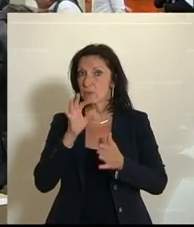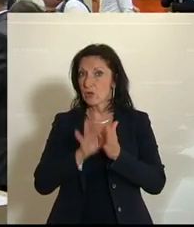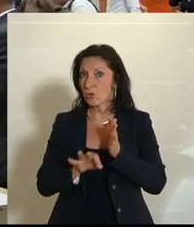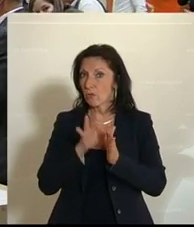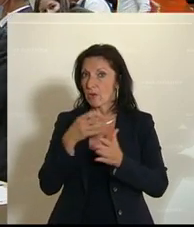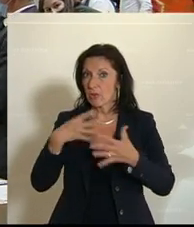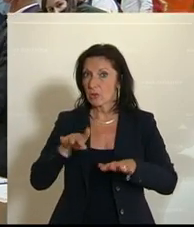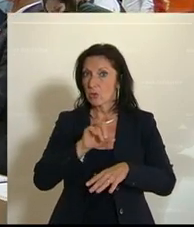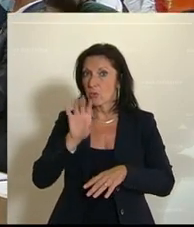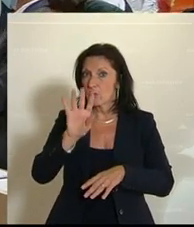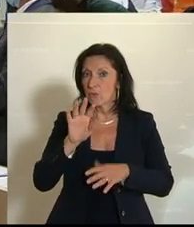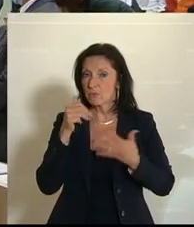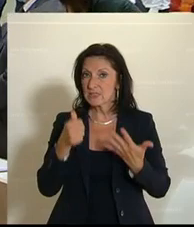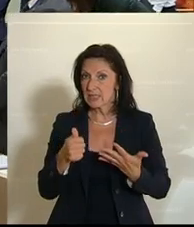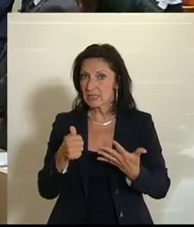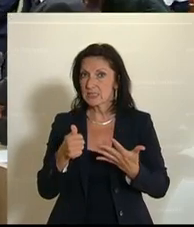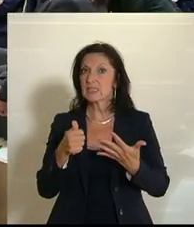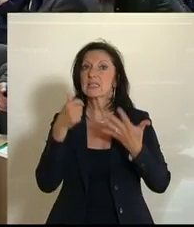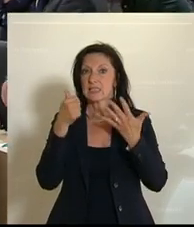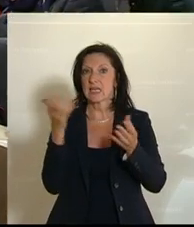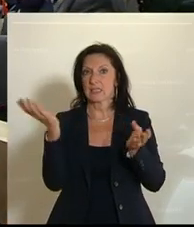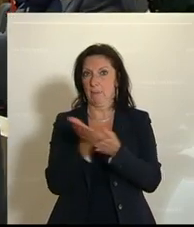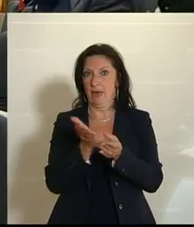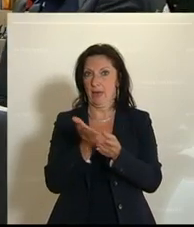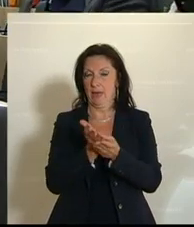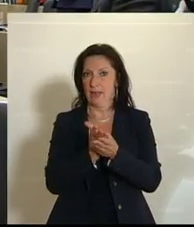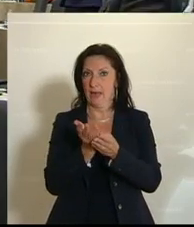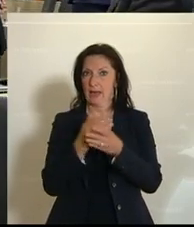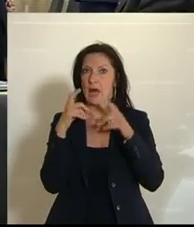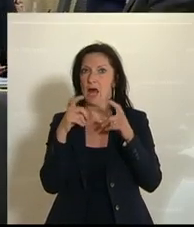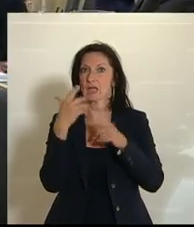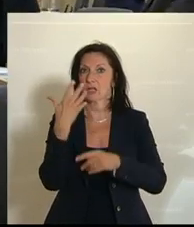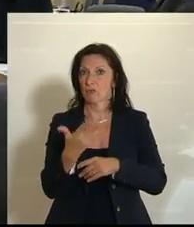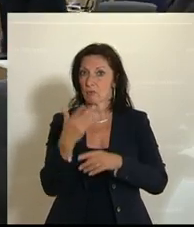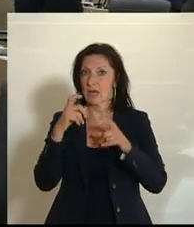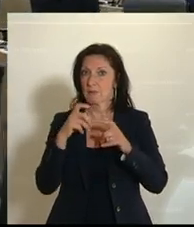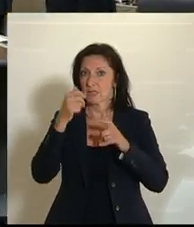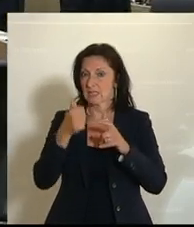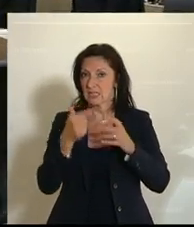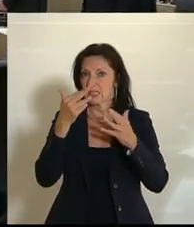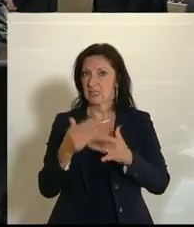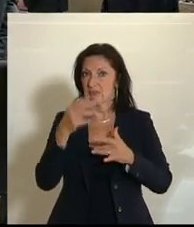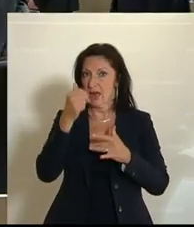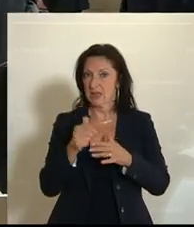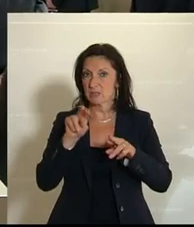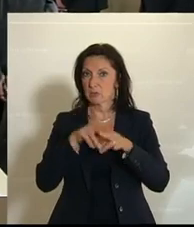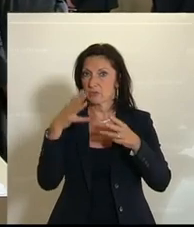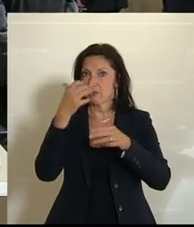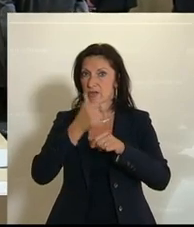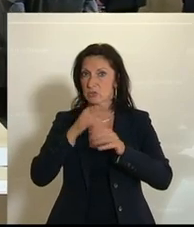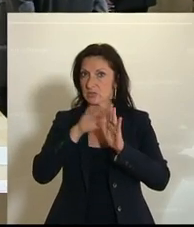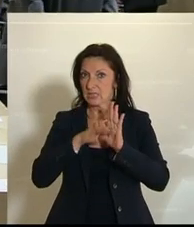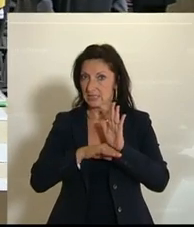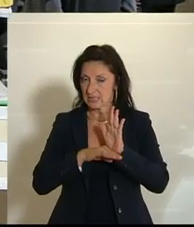1965 in 6 der Beilagen gemäß Artikel 50 Absatz 1 Ziffer 1 Bundesverfassungsgesetz